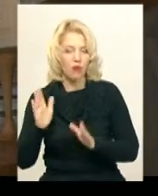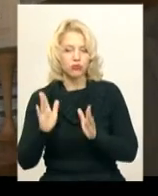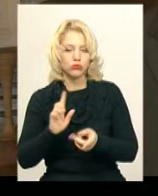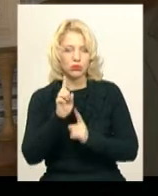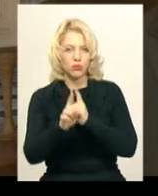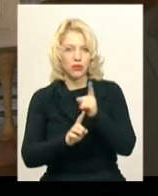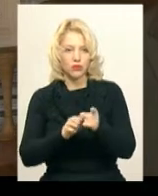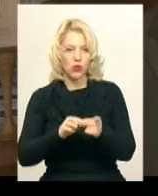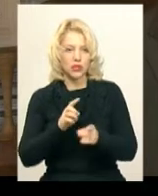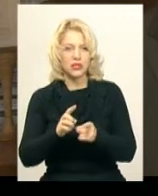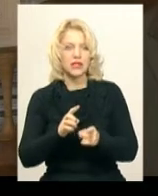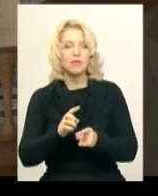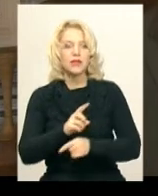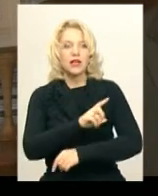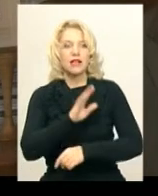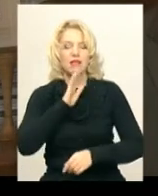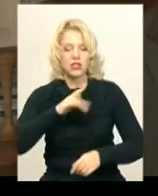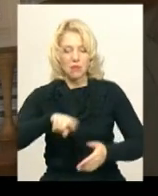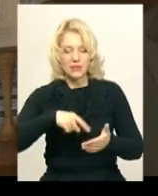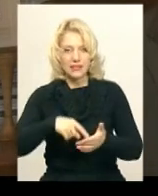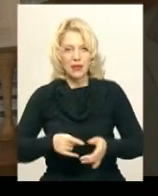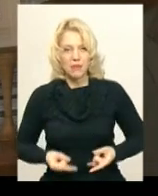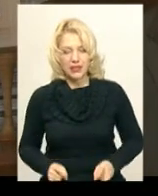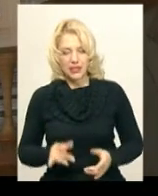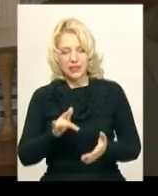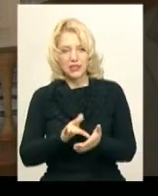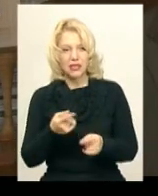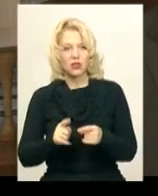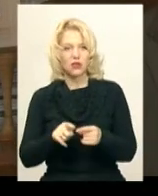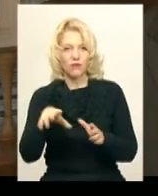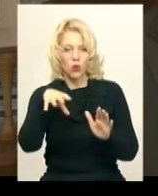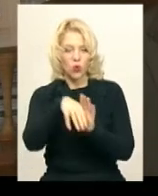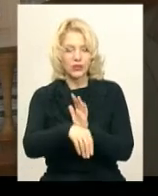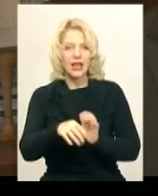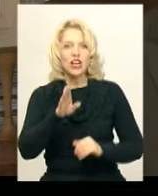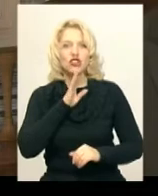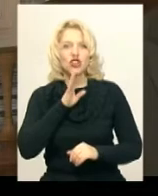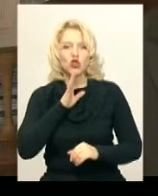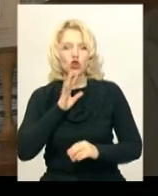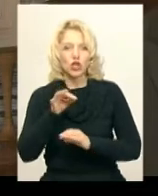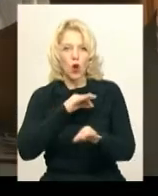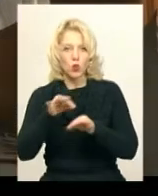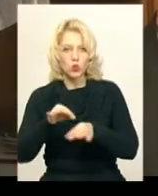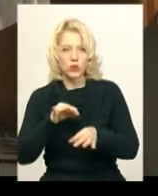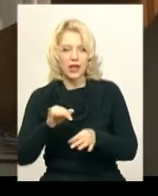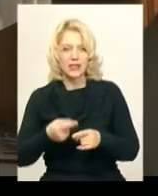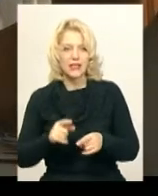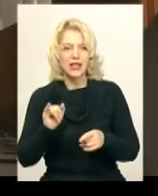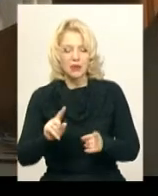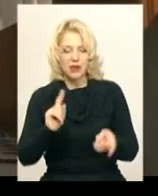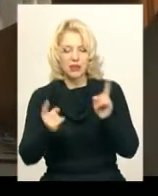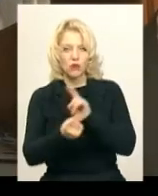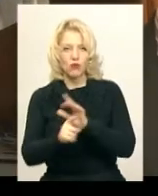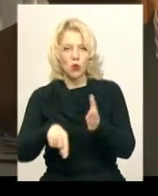комунальне підприємство наш міський перинатальний центр, тому що в його склад входить жіноча консультація, яка надає амбулаторну допомогу. Перетворюється в